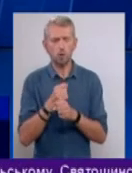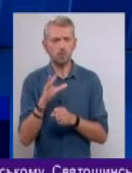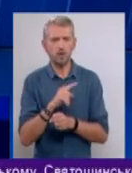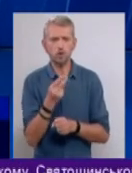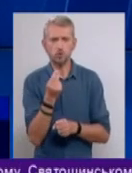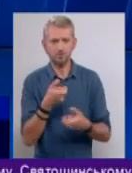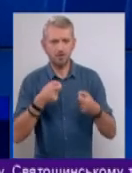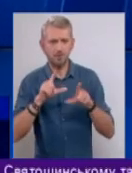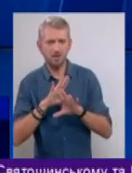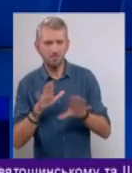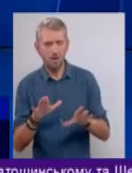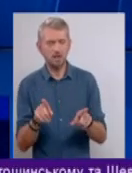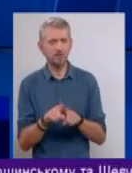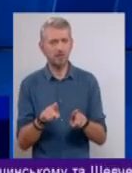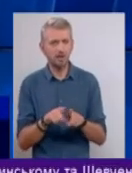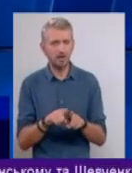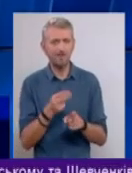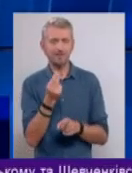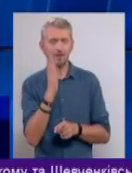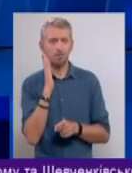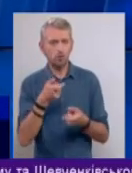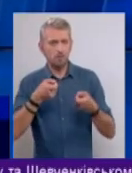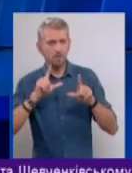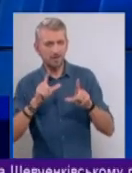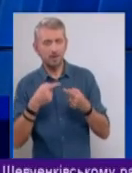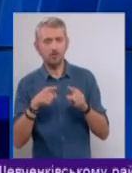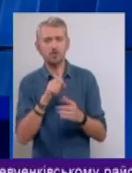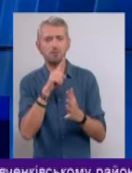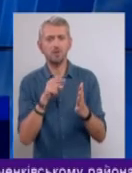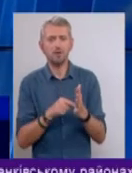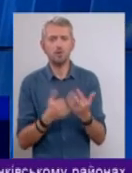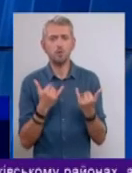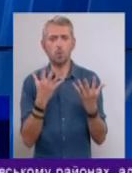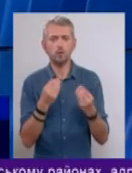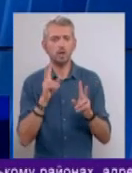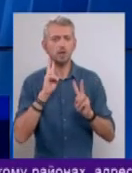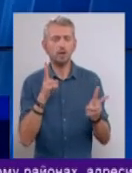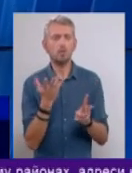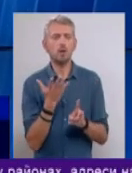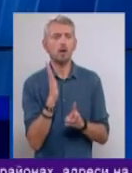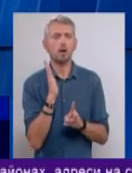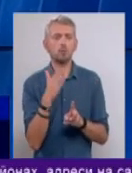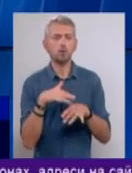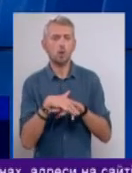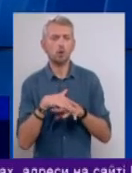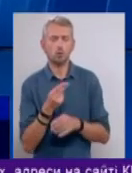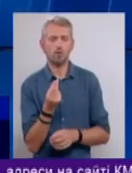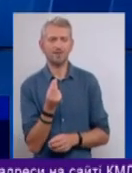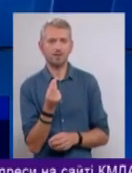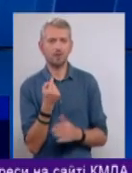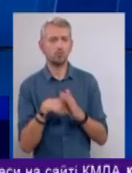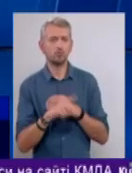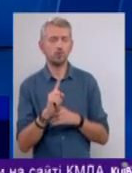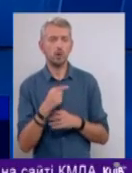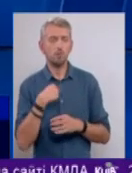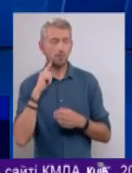ціна не піднімалася, все таки ціна буде піднята. Інше питання, на сьогоднішній день ми не знаємо, яка буде розрахована ціна, тому що